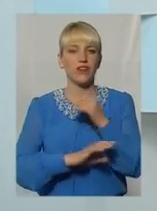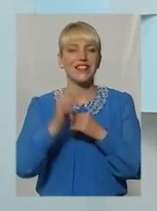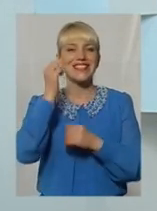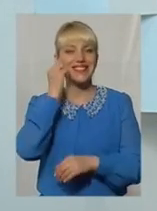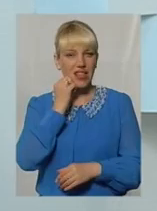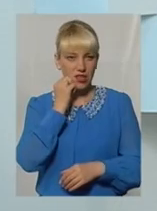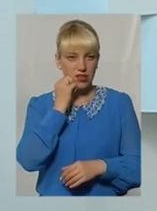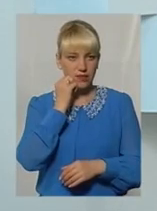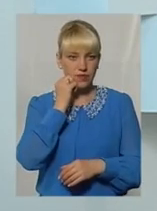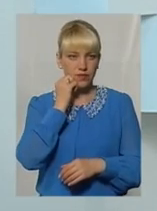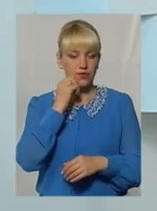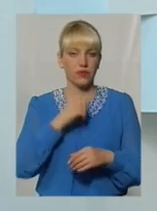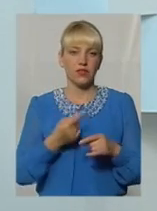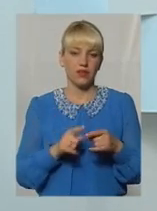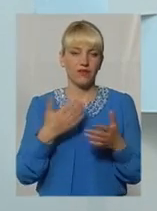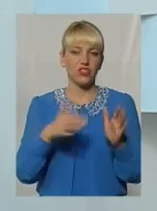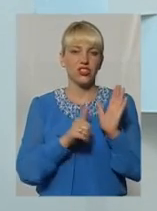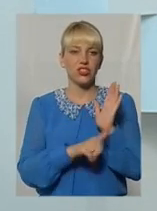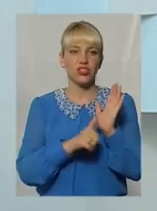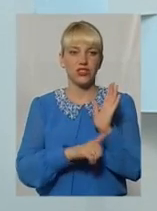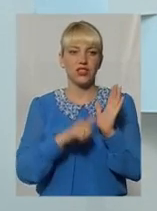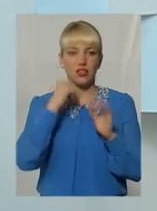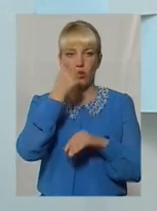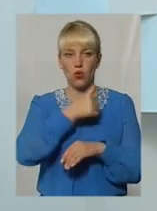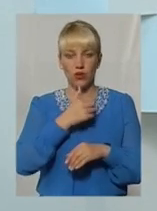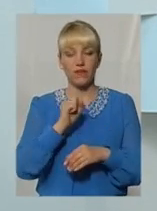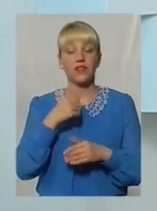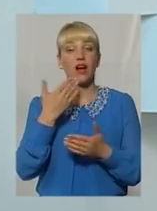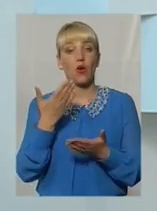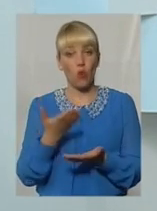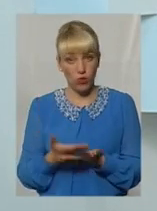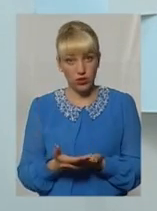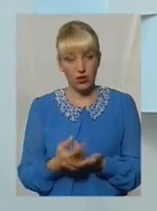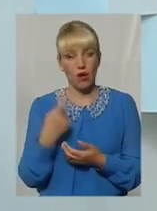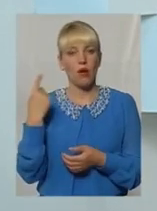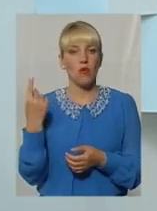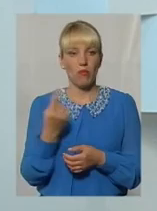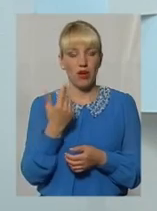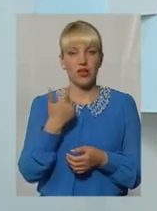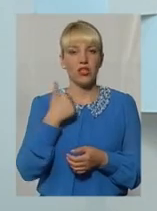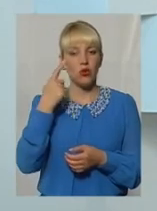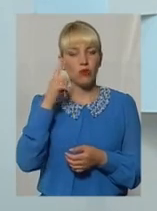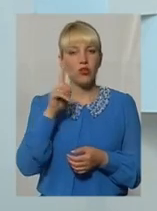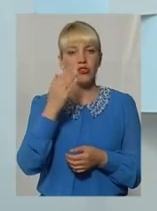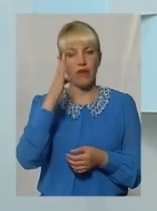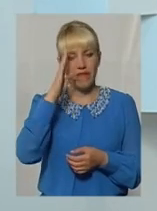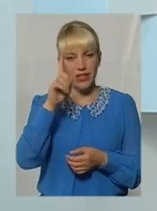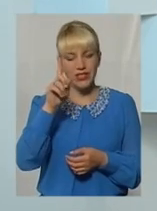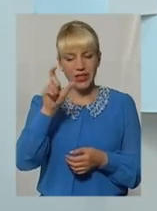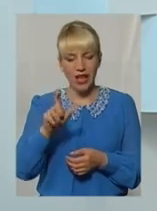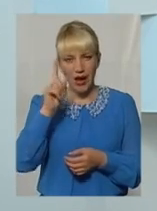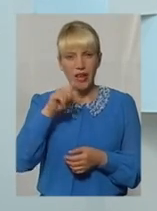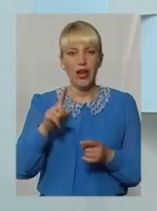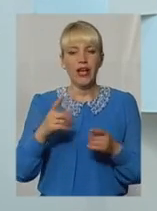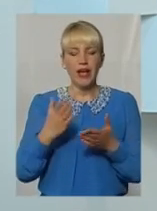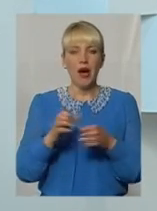Їм 60 років. Так ось, по-перше, я думаю, що він знає, що існує постанова 99-го